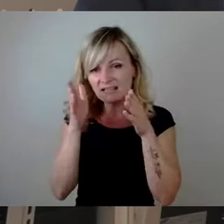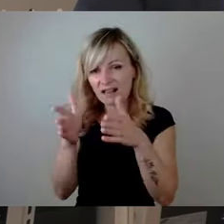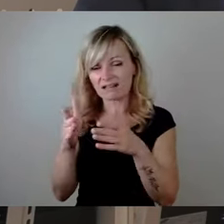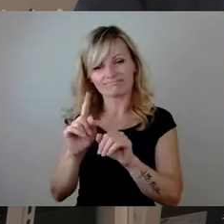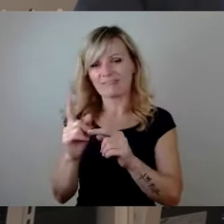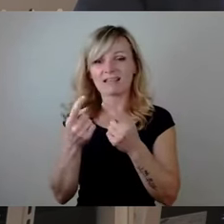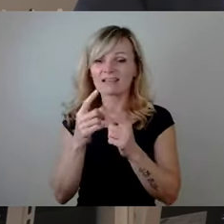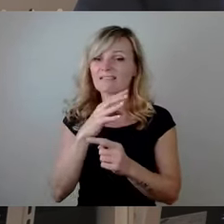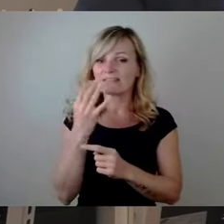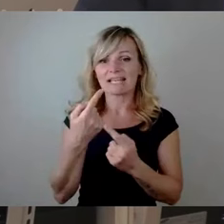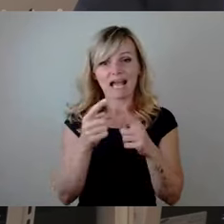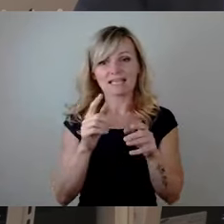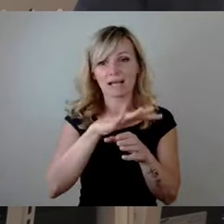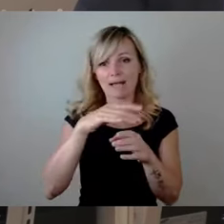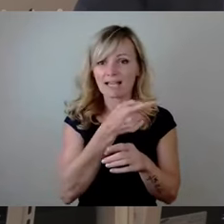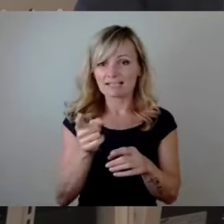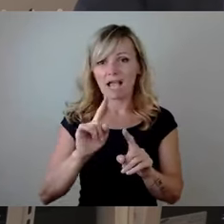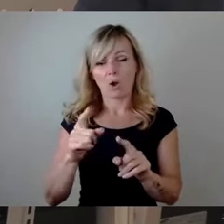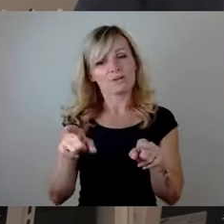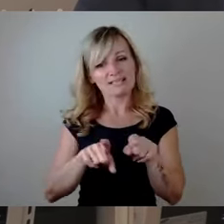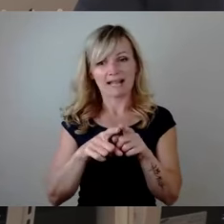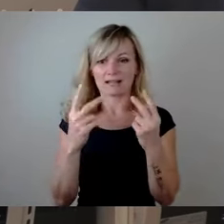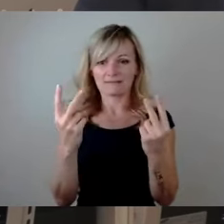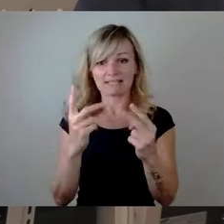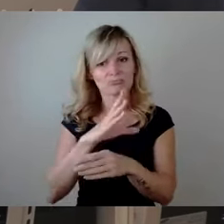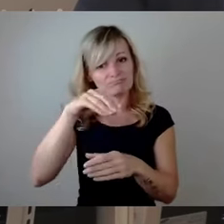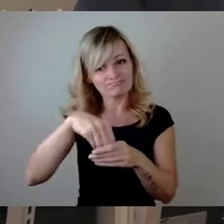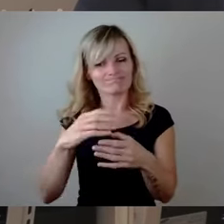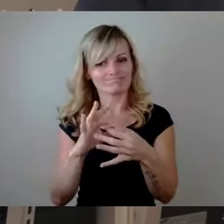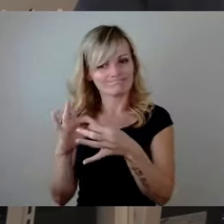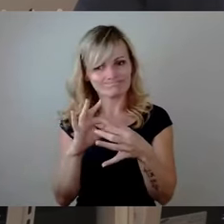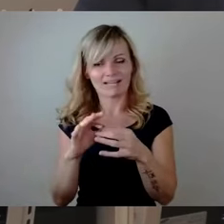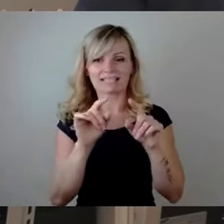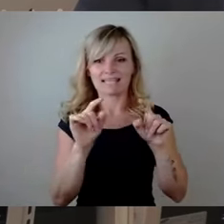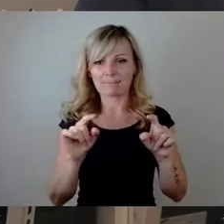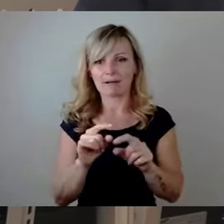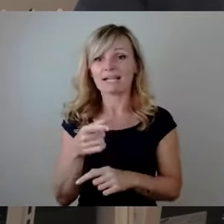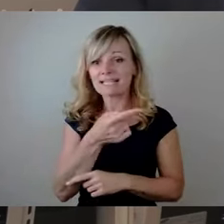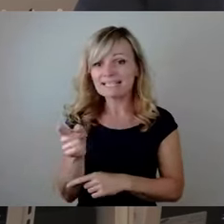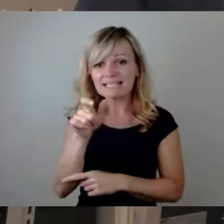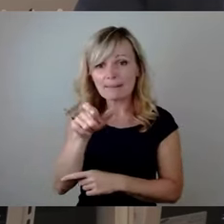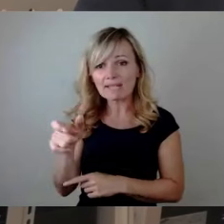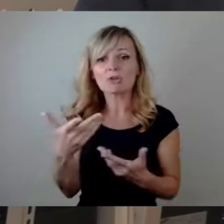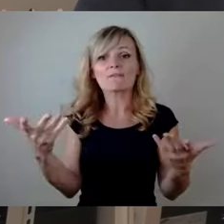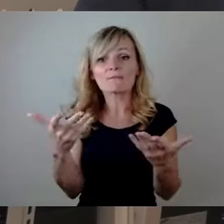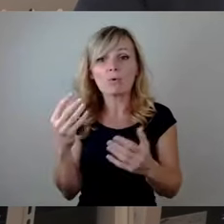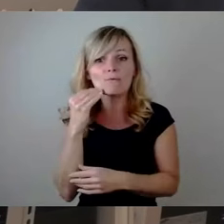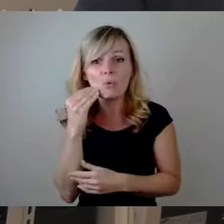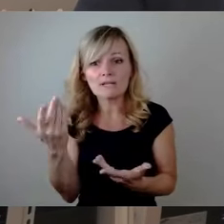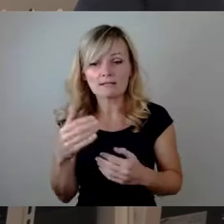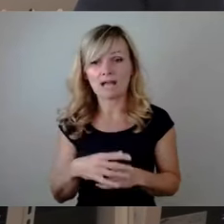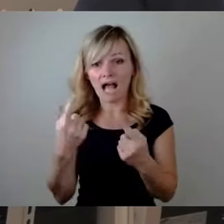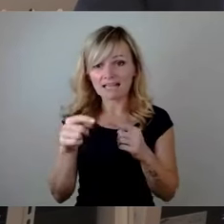Bereiche, die genauso wichtig sind und die zu dem Thema dazugehören. Wo wohnen diese Menschen eigentlich am Ende? Verdrängen Sie dabei andere Menschen, die